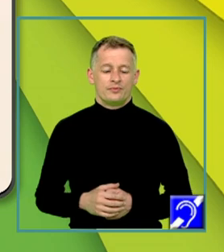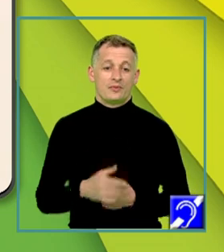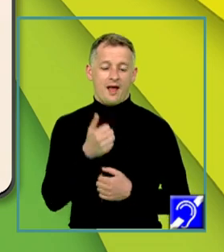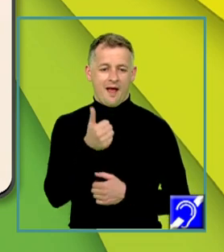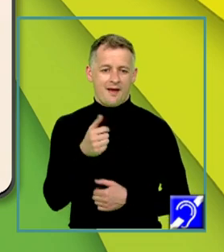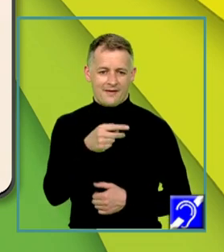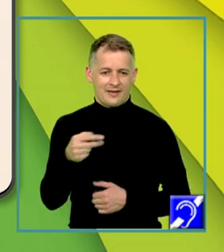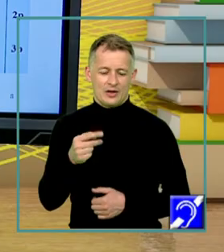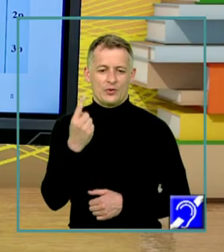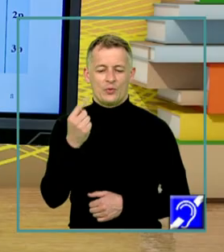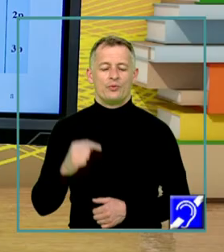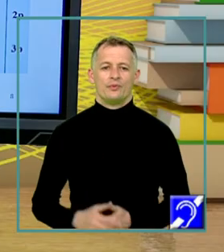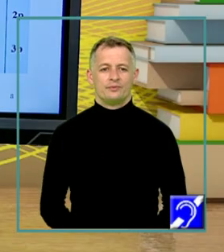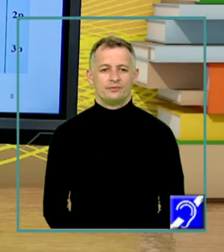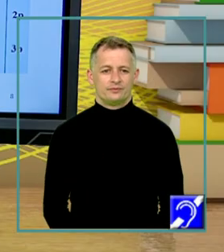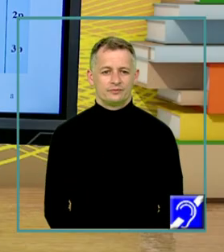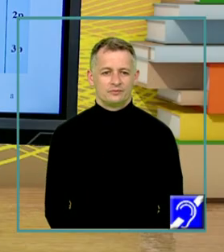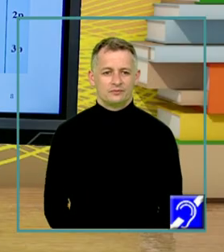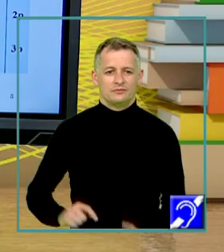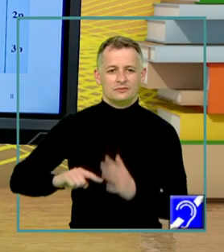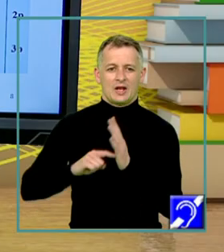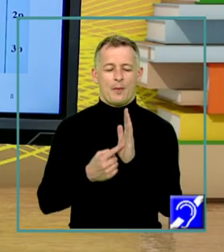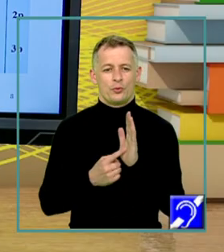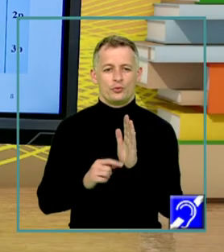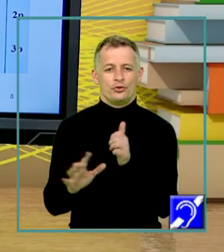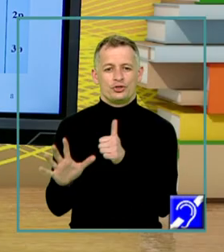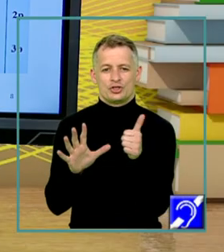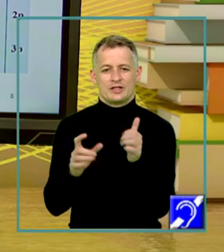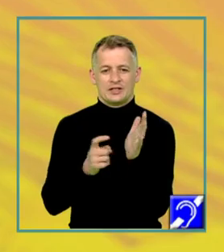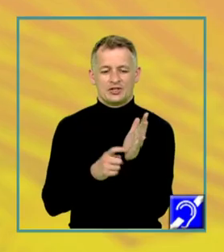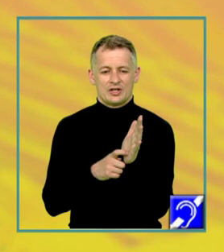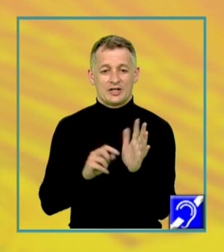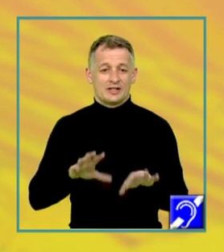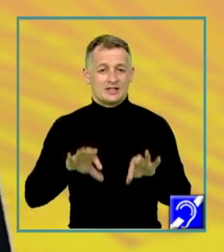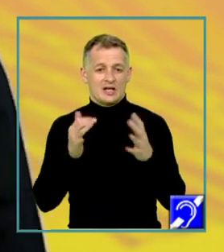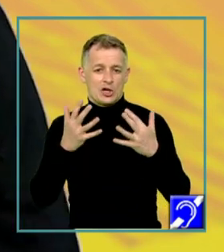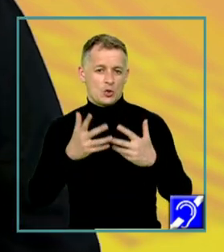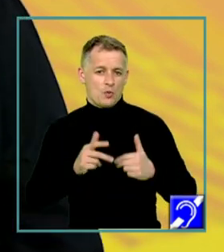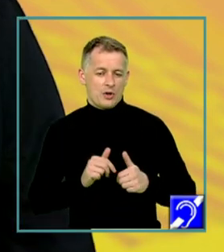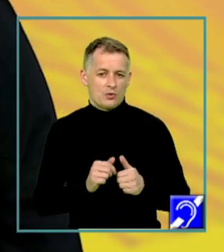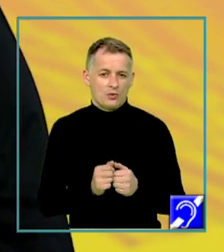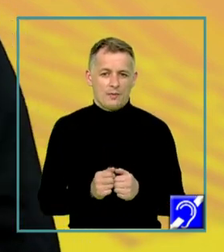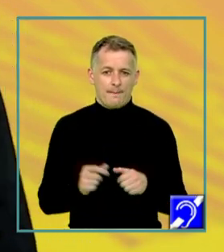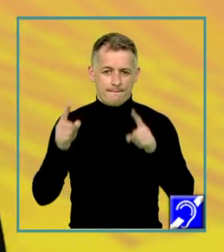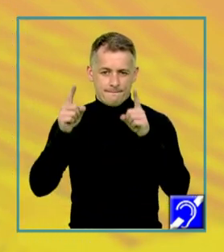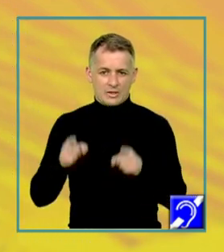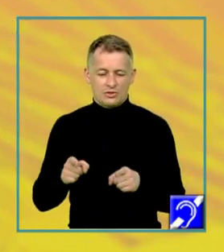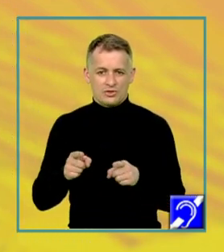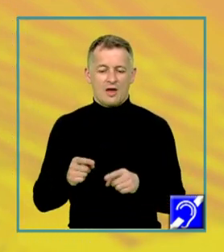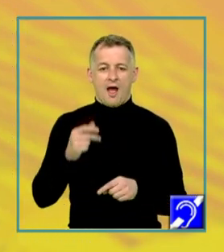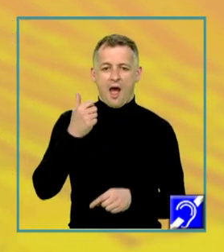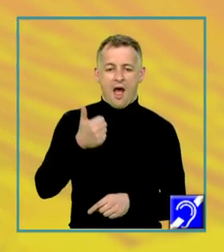egal cu 1. La punctul 6 se cere determinarea numărului matricelor A de k,